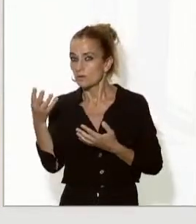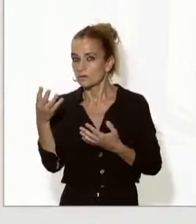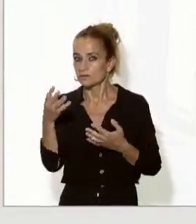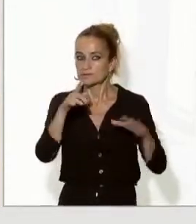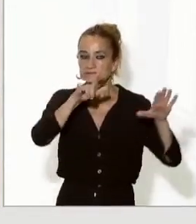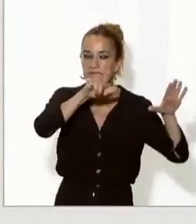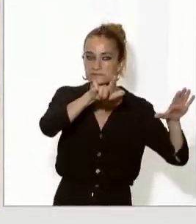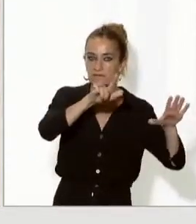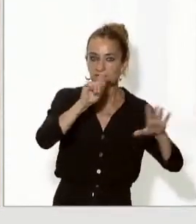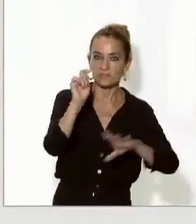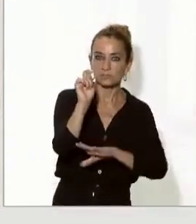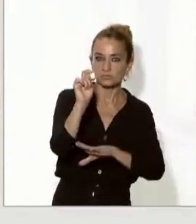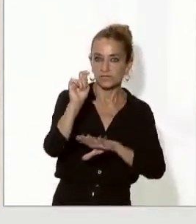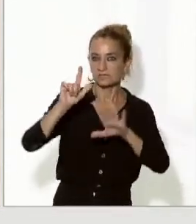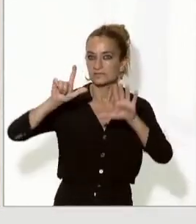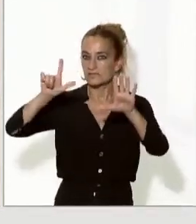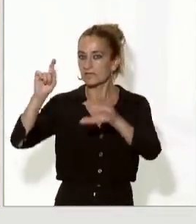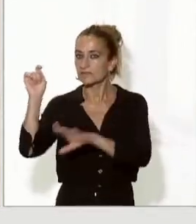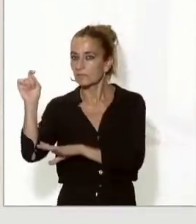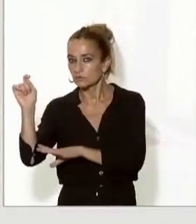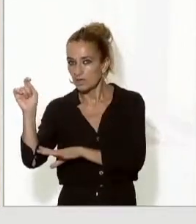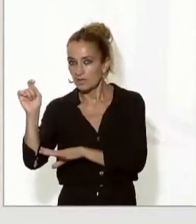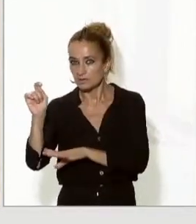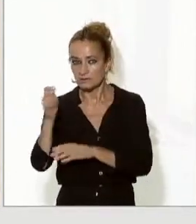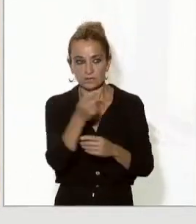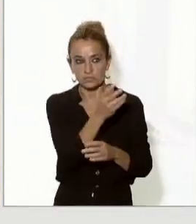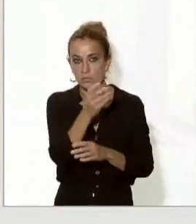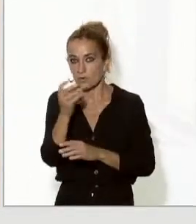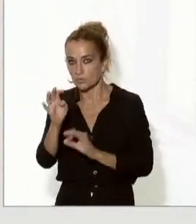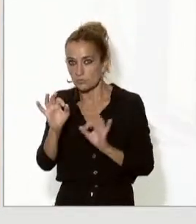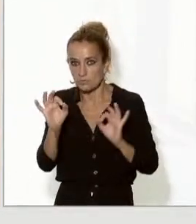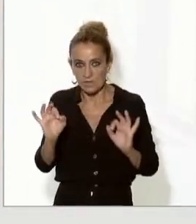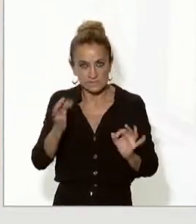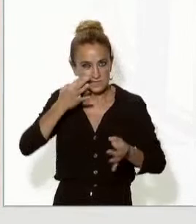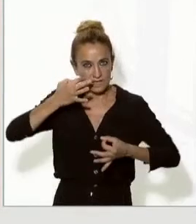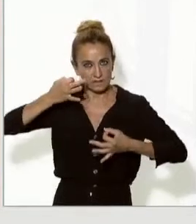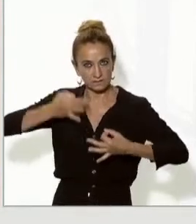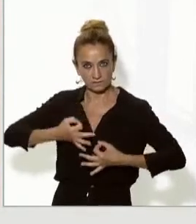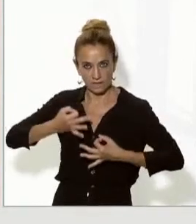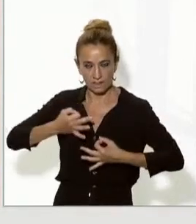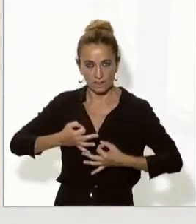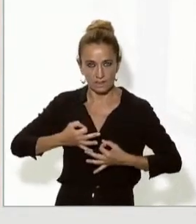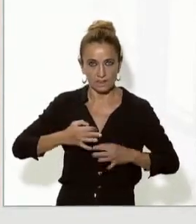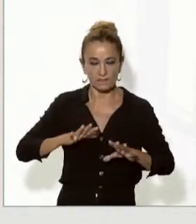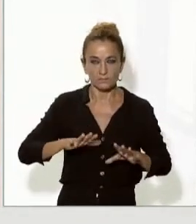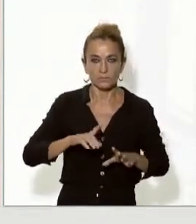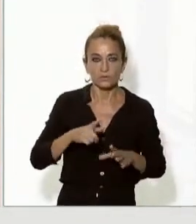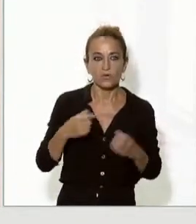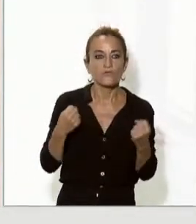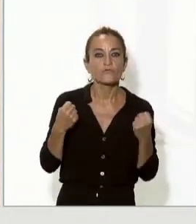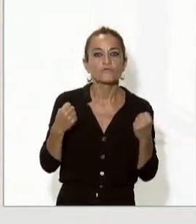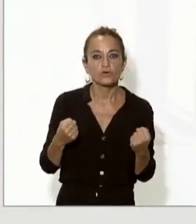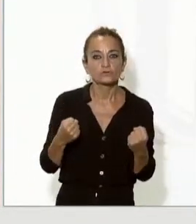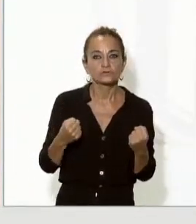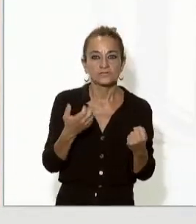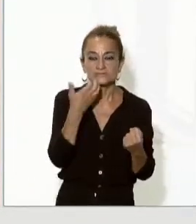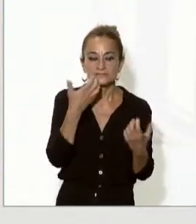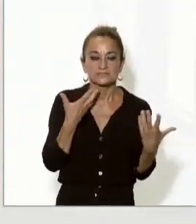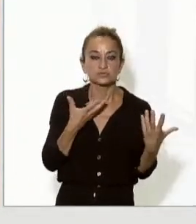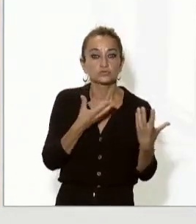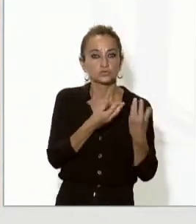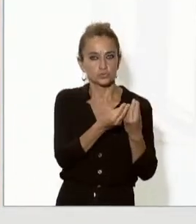7 diputats al Congrés de Diputats és obvi però també de com articulem aquesta força per tant si ho fem de forma coordinada